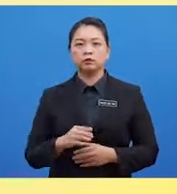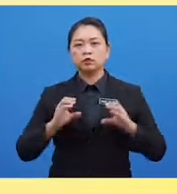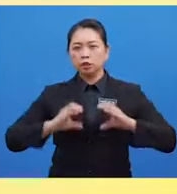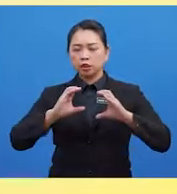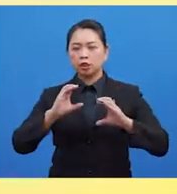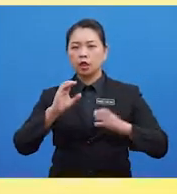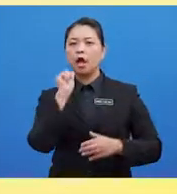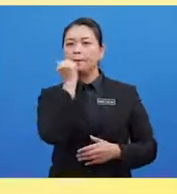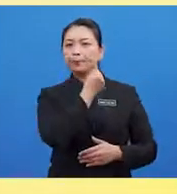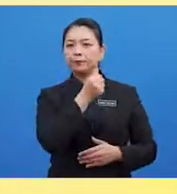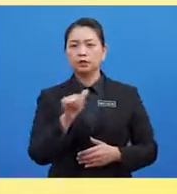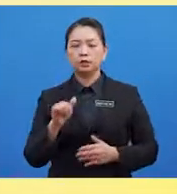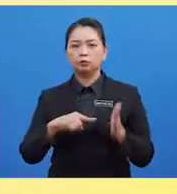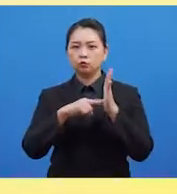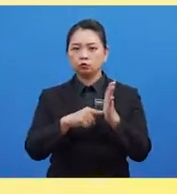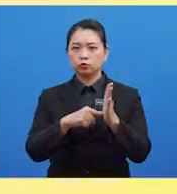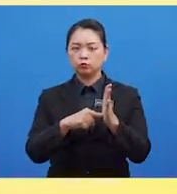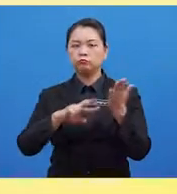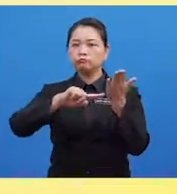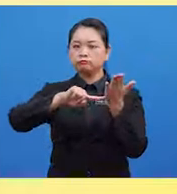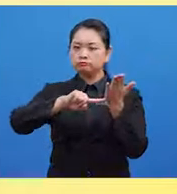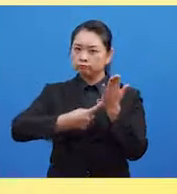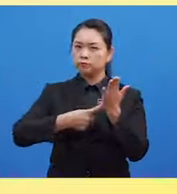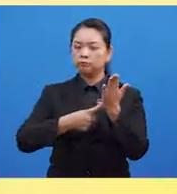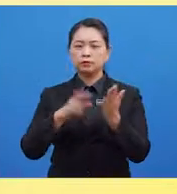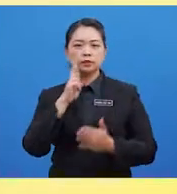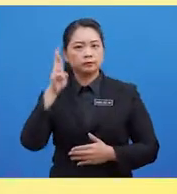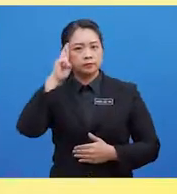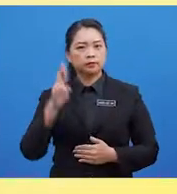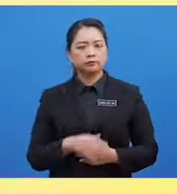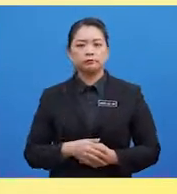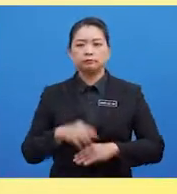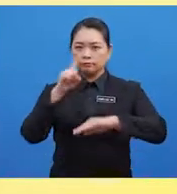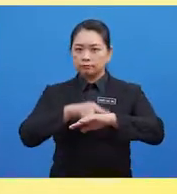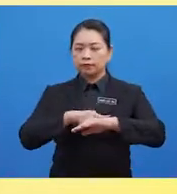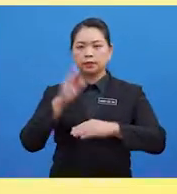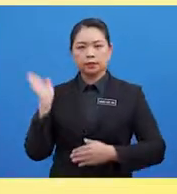Menunjukkan Berlakunya Peringkat Pemulaan Remaja Pada Tempun